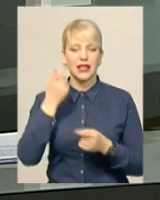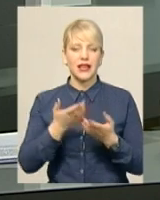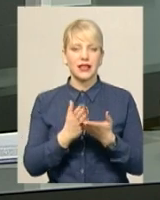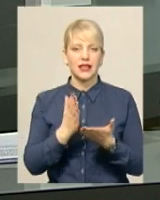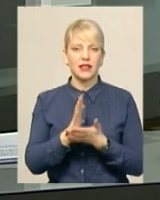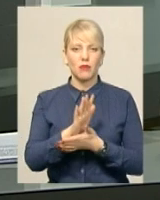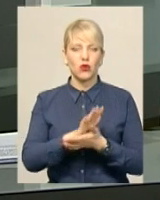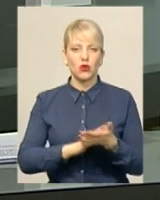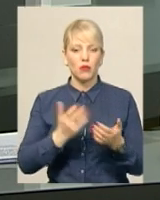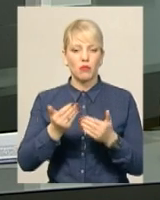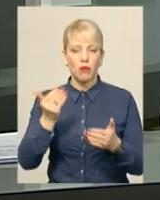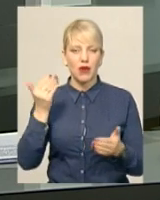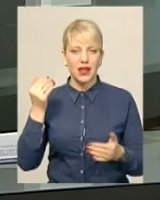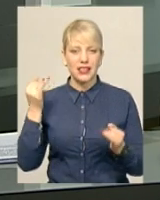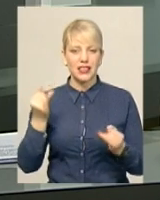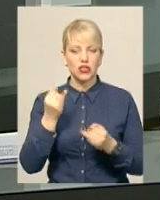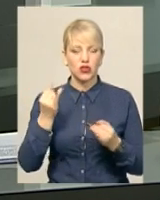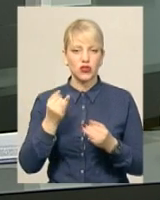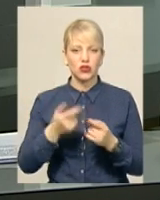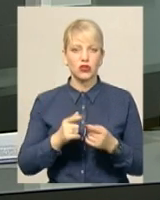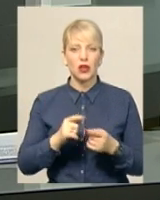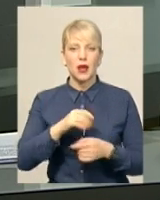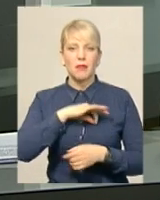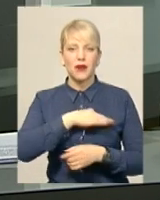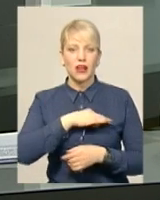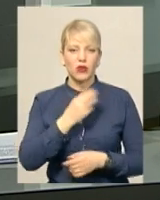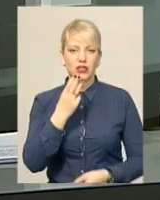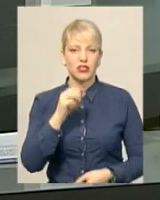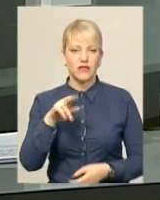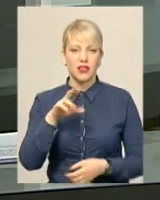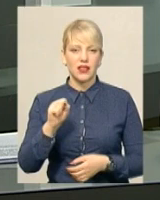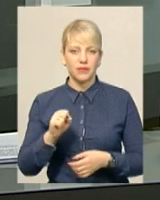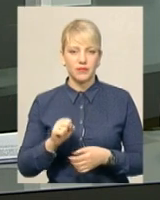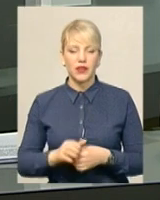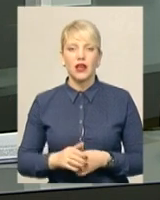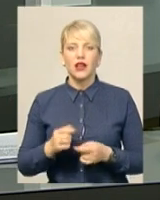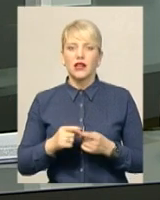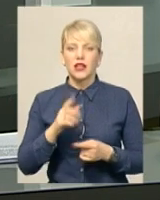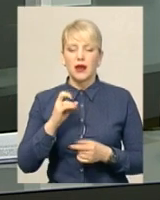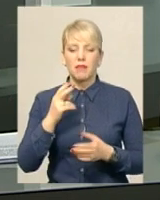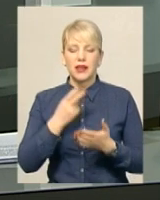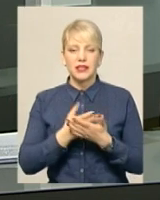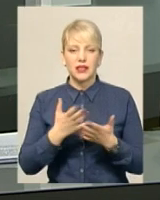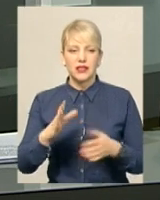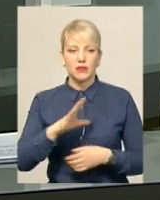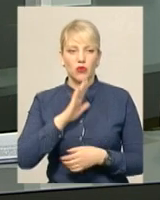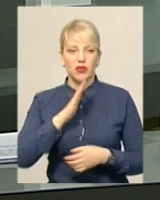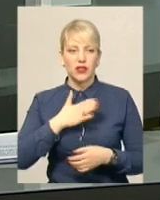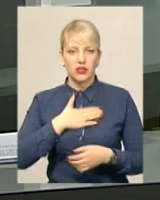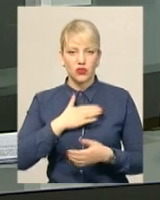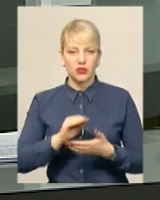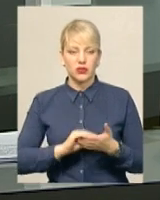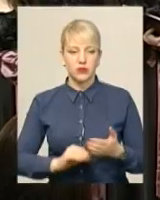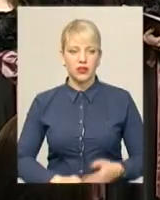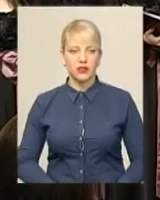продовженням її попереднього історичного вестерну пригоди Марка Шведа – «Червона Офелія». На презентації побувала Наталя Захарчук.